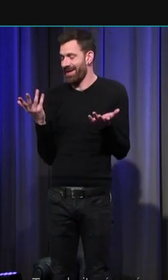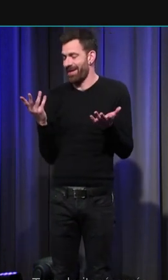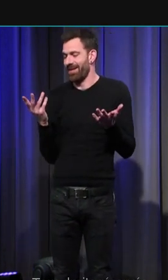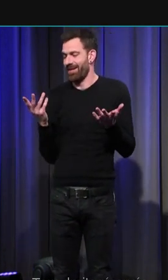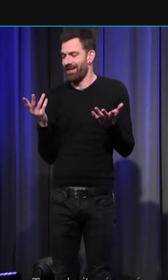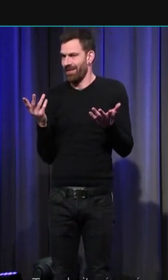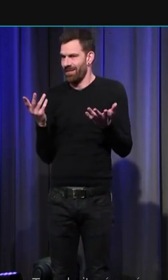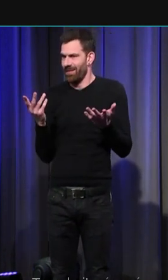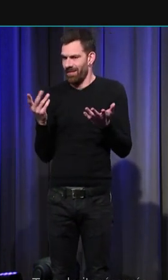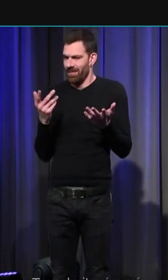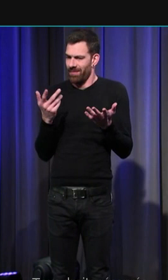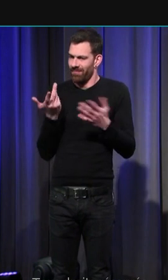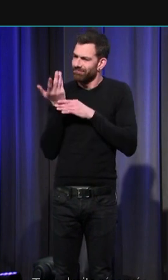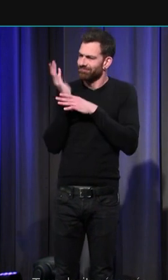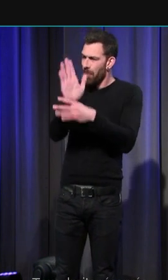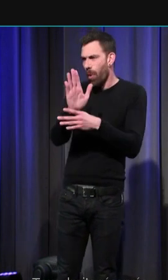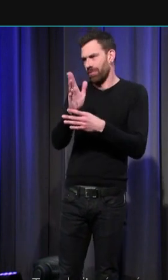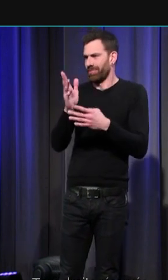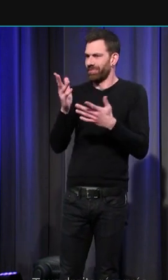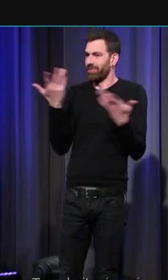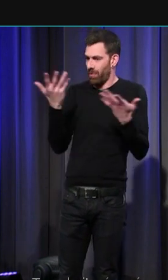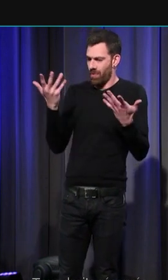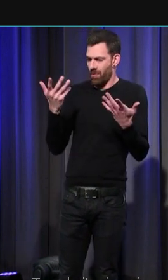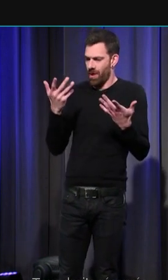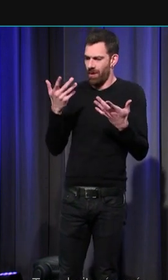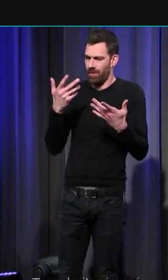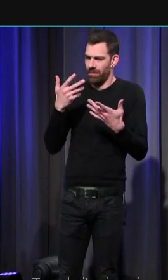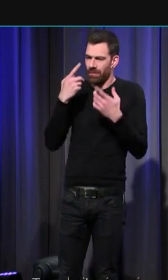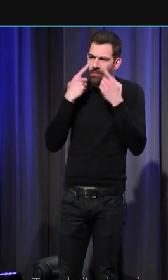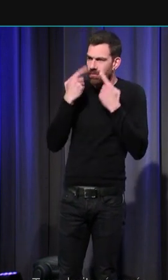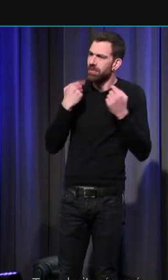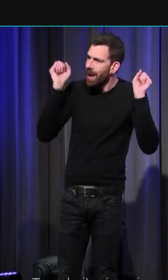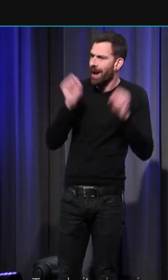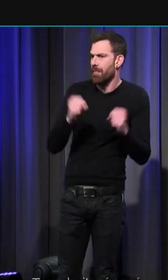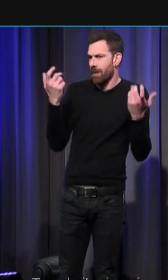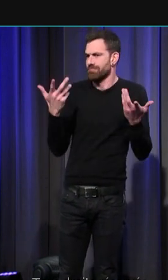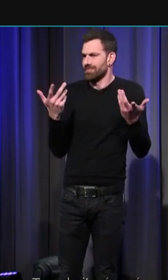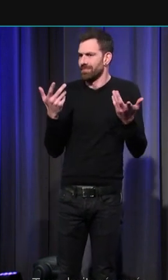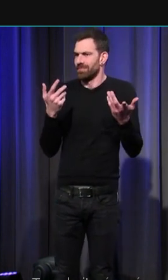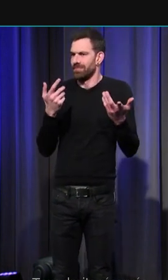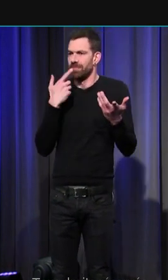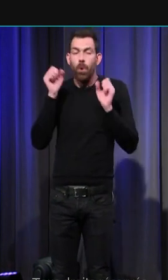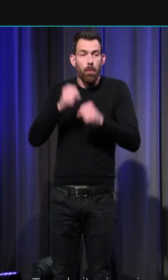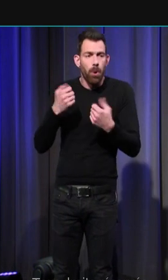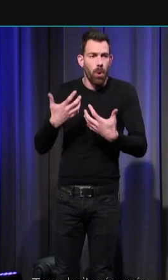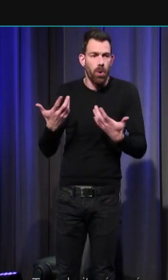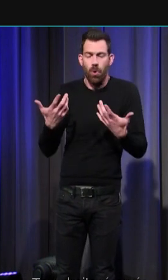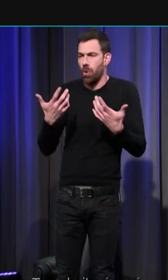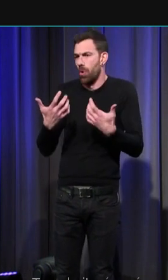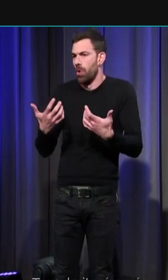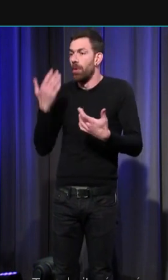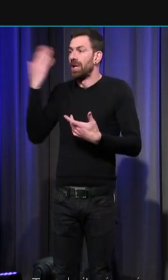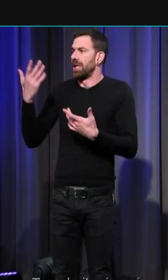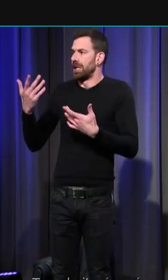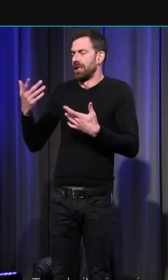c'est qu'ils envoient des codes comme quoi il y a du pleur il y a des larmes ils pleurent de rage quand l'autorité souveraine est